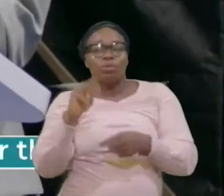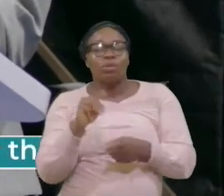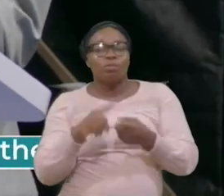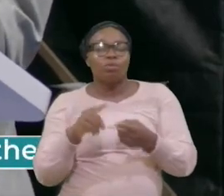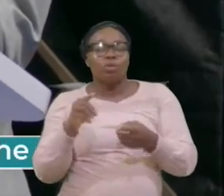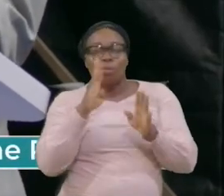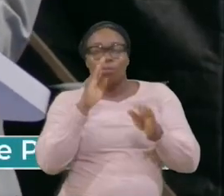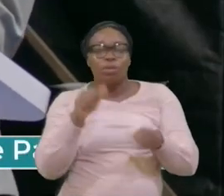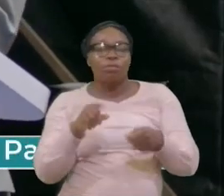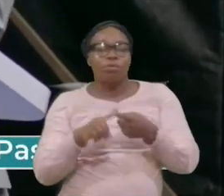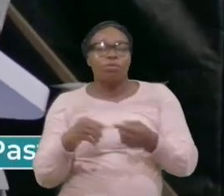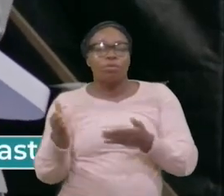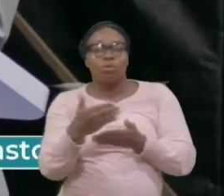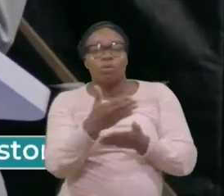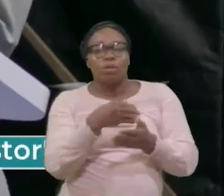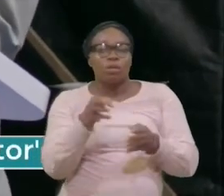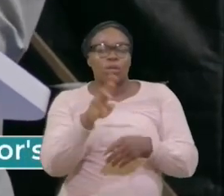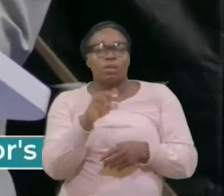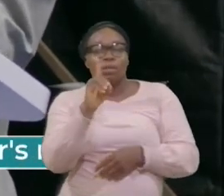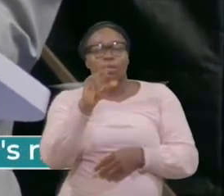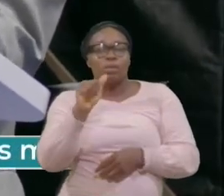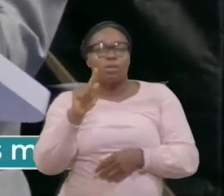Faisons-le rapidement, S'il vous plaît,